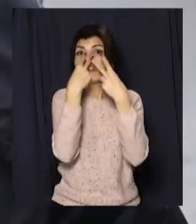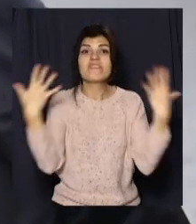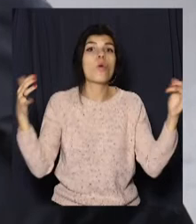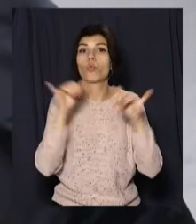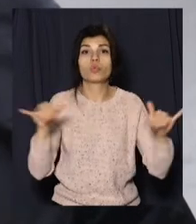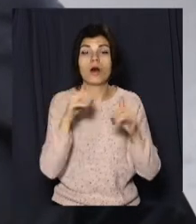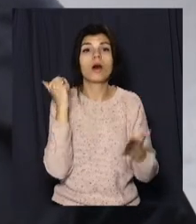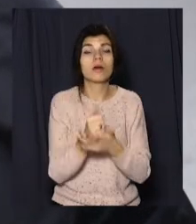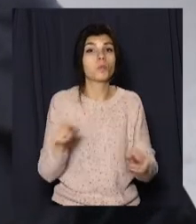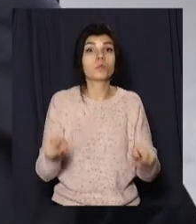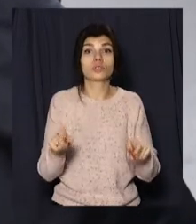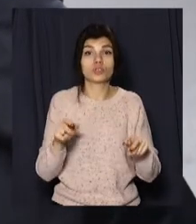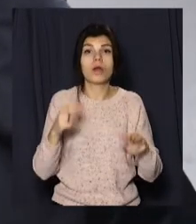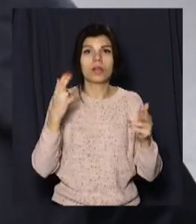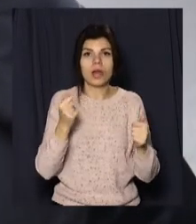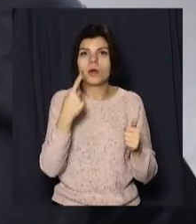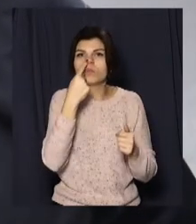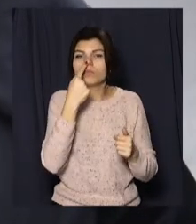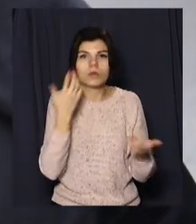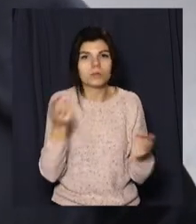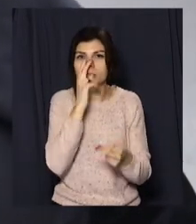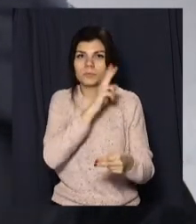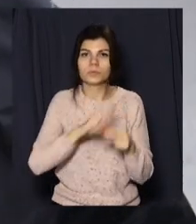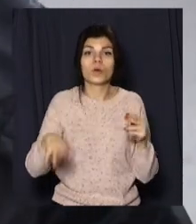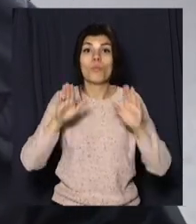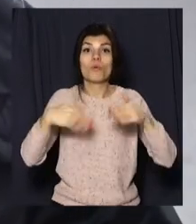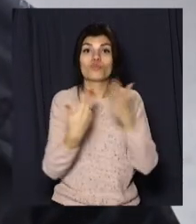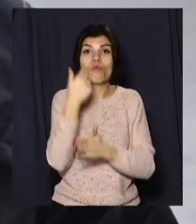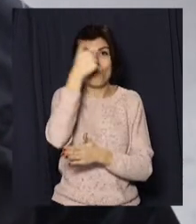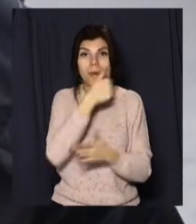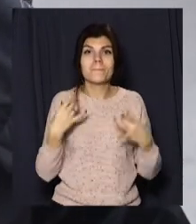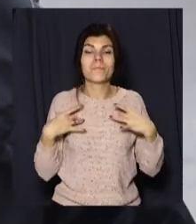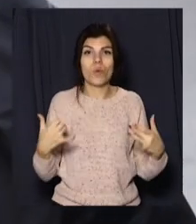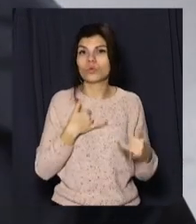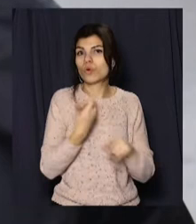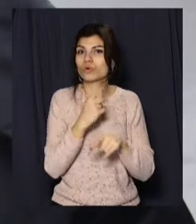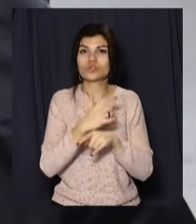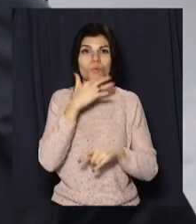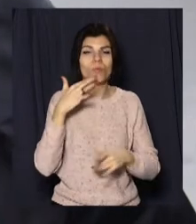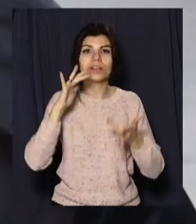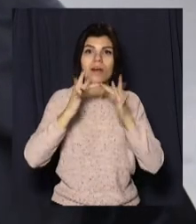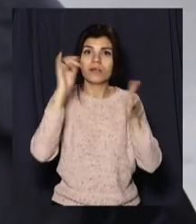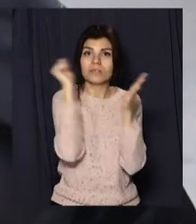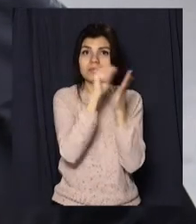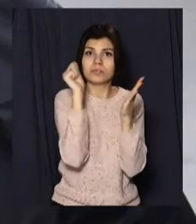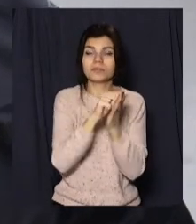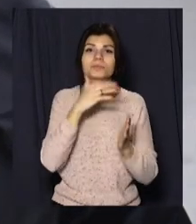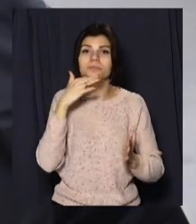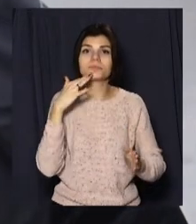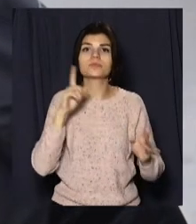куди, і, звісно, вона теряє слід. І після новогодніх праздників, в жаль, у нас дуже багато в соцсетях об'явлень, що